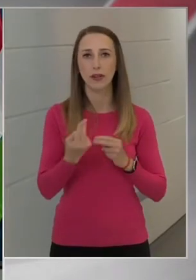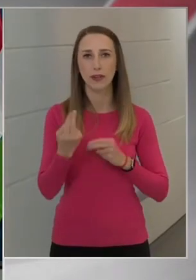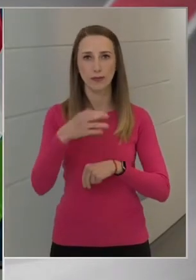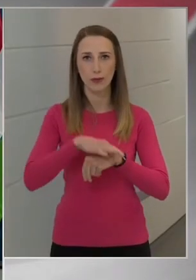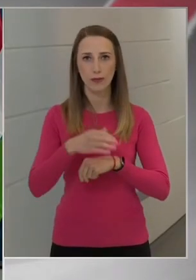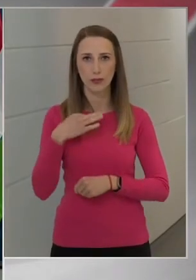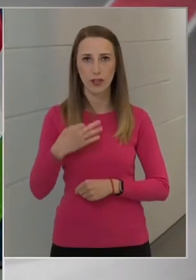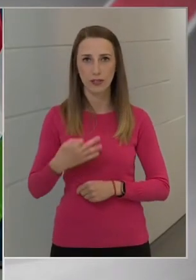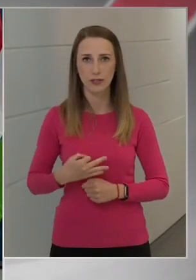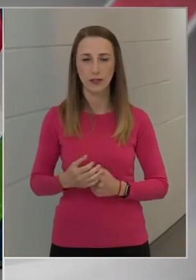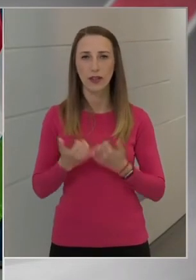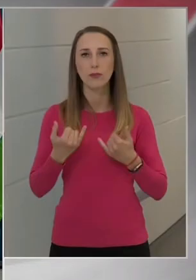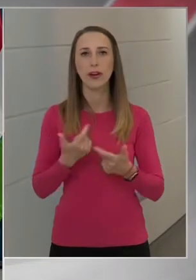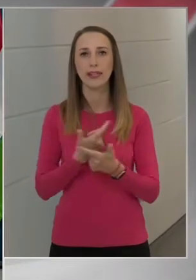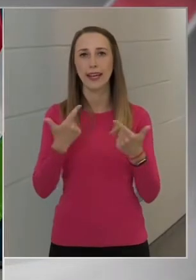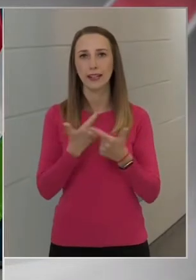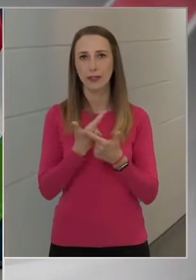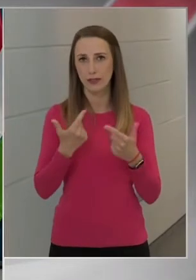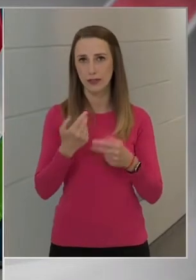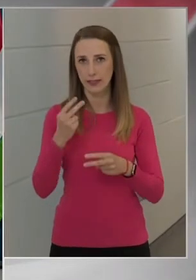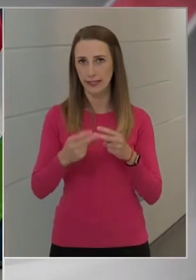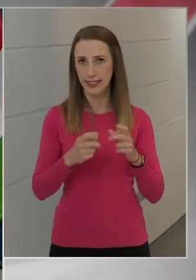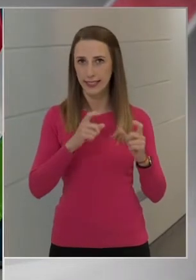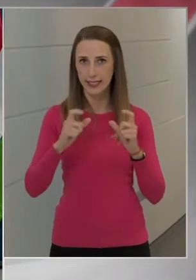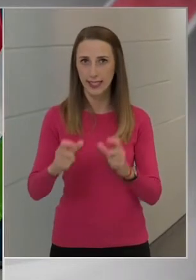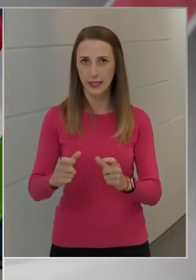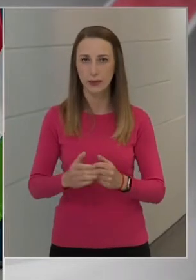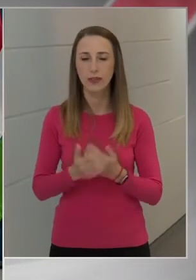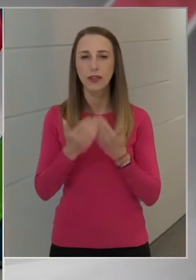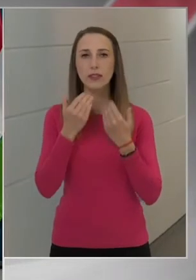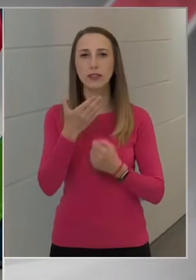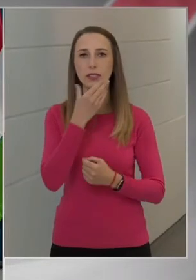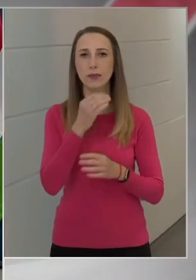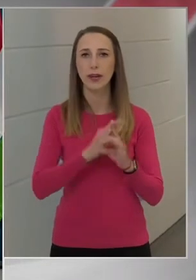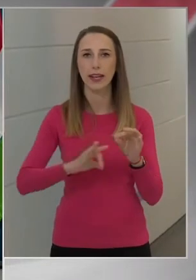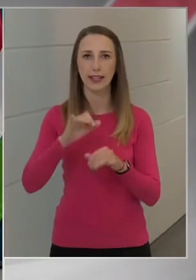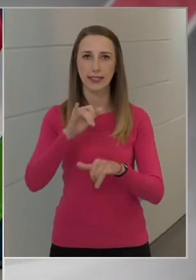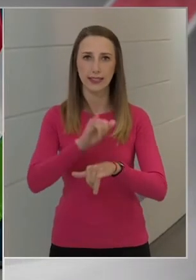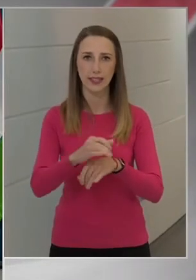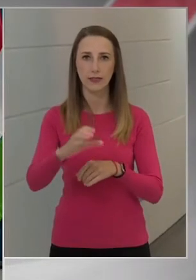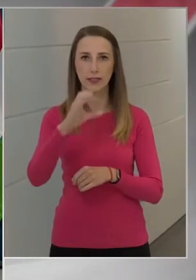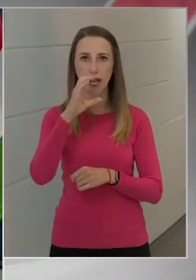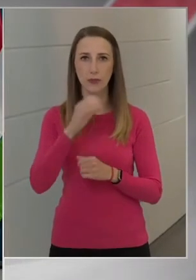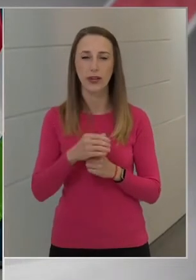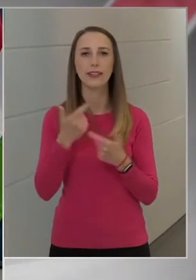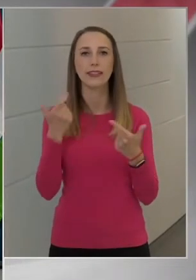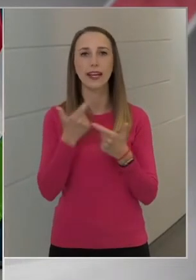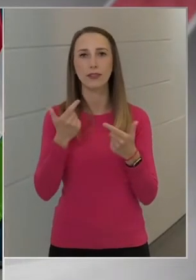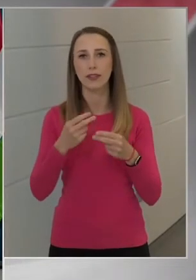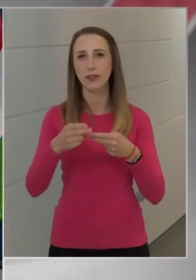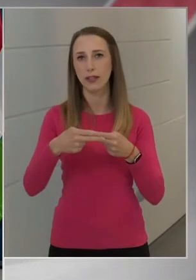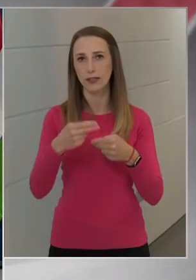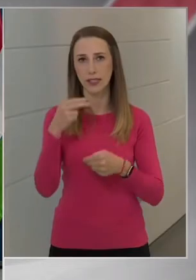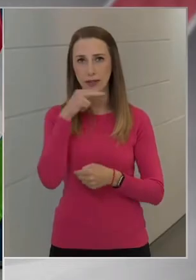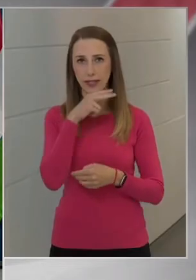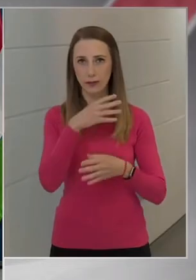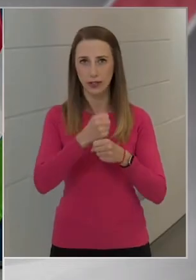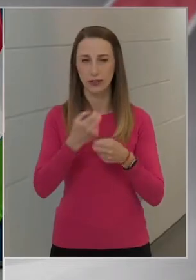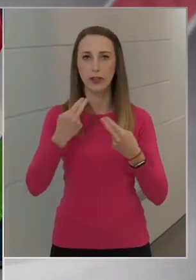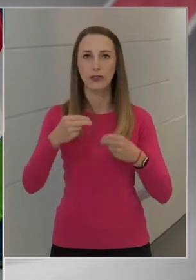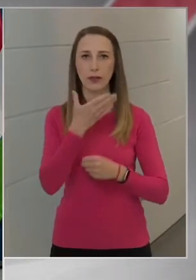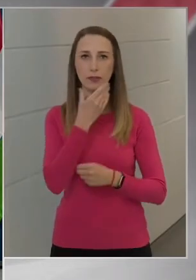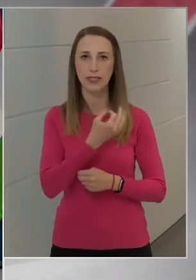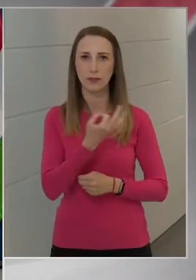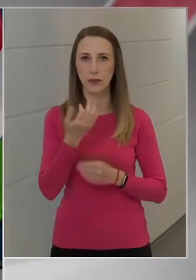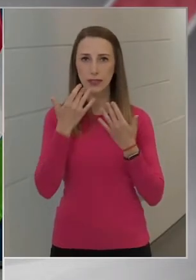főorvosasszony! Mai tájékoztatónk végéhez értünk. Köszönjük szépen egész heti figyelmüket, tájékoztatót legközelebb hétfőn tartunk. További